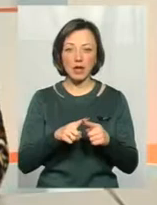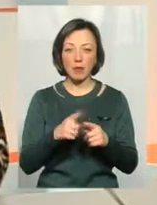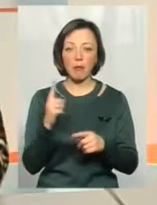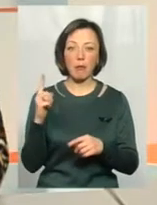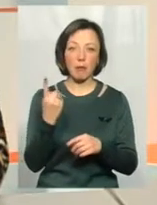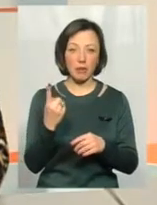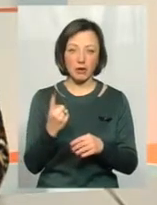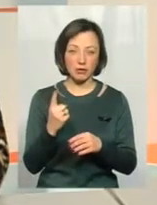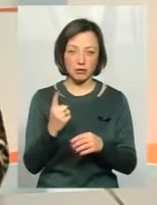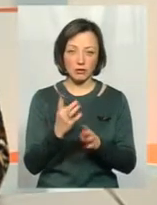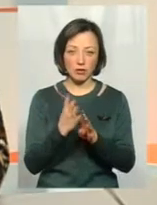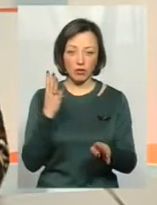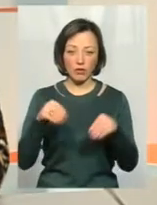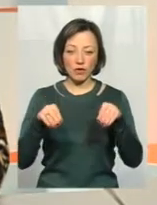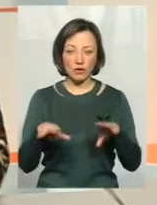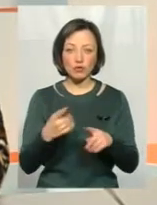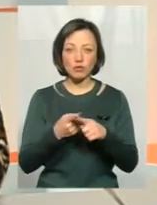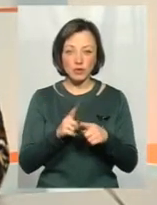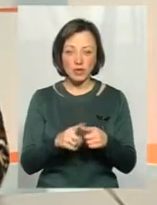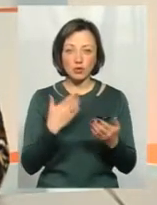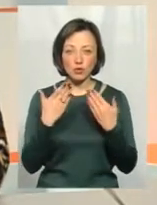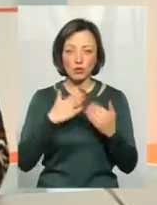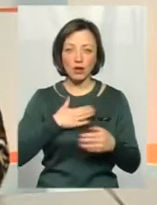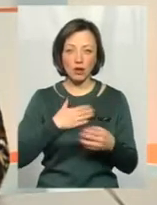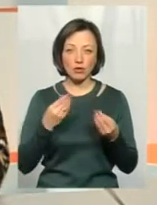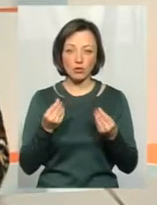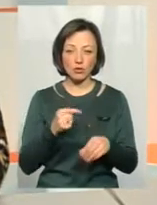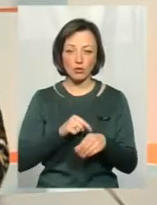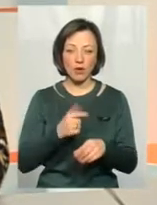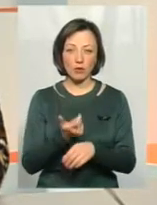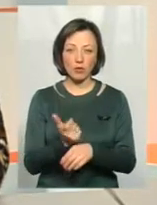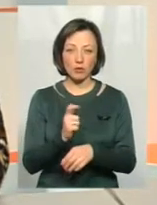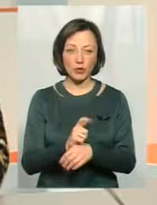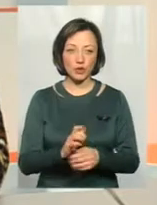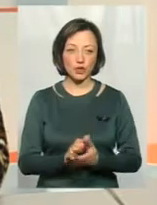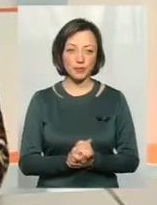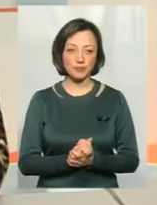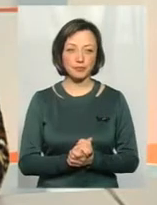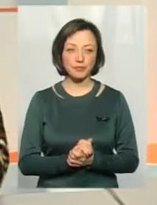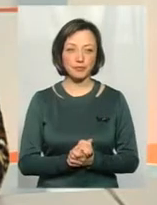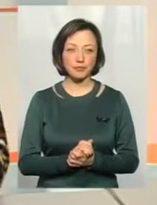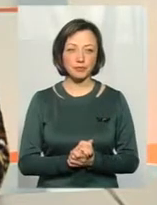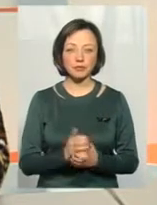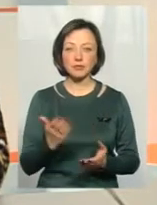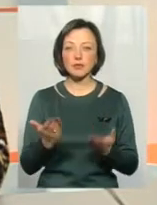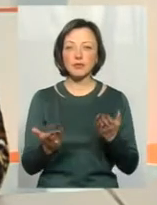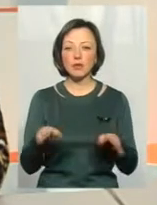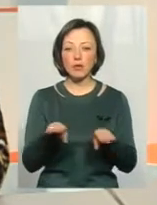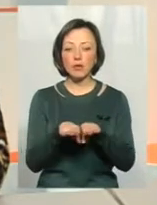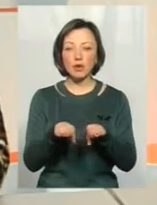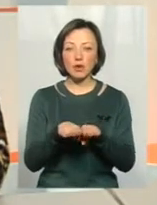тому що вона торкається нашого гумця. Ми відчуваємо це найбільше, дуже суттєво. Якщо прийняти там видатки